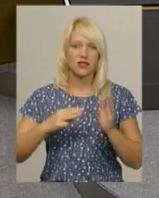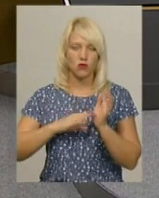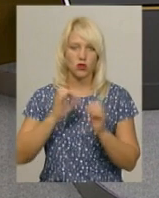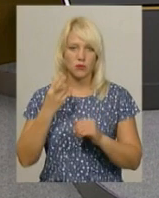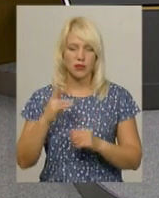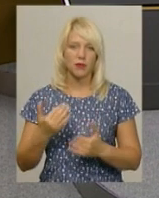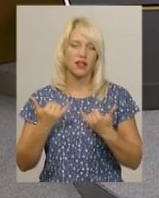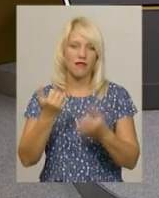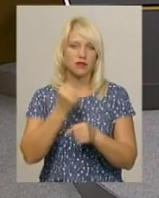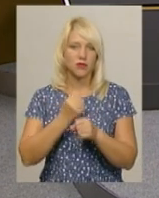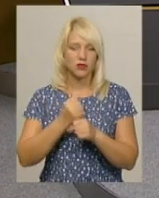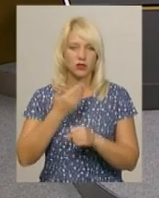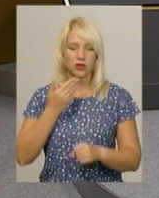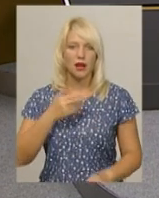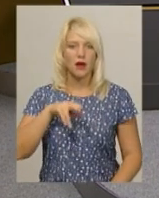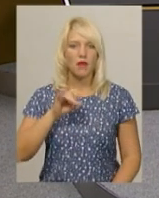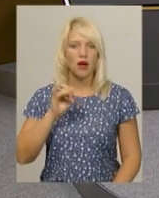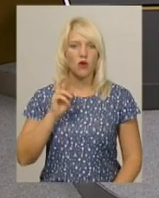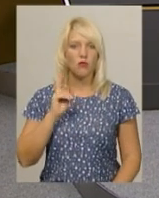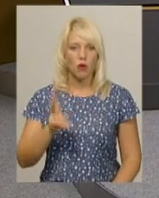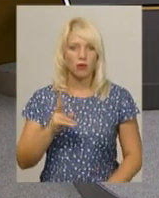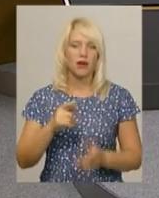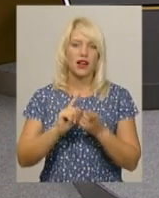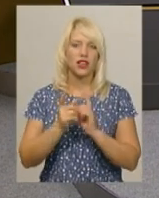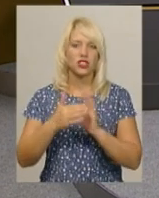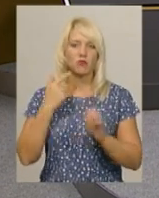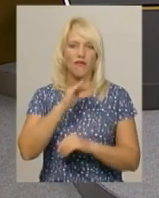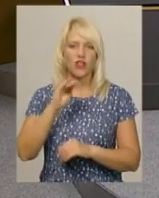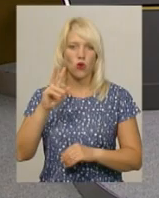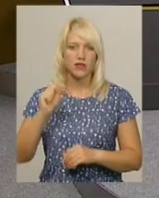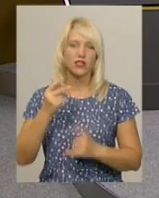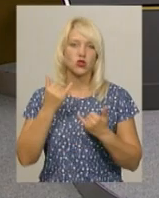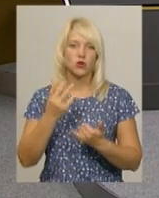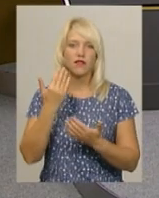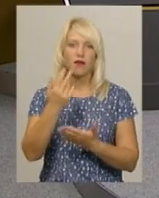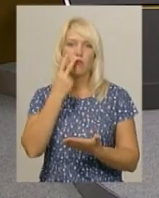Студій ведуча Світлана Поробок, диктор жестової мови Оксана Фіновська. Сьогодні у випуску ви побачите.